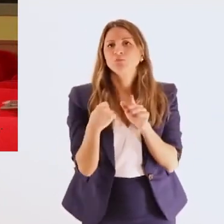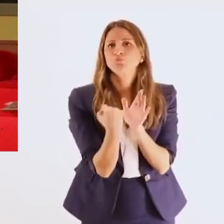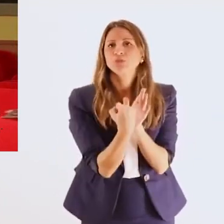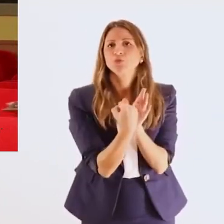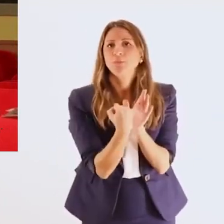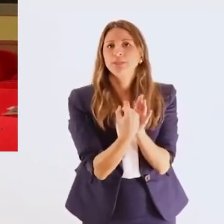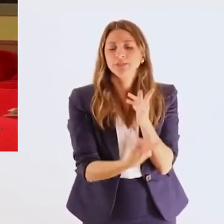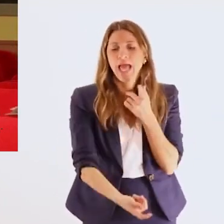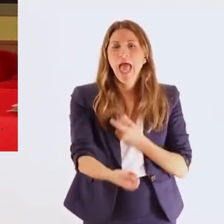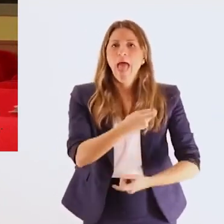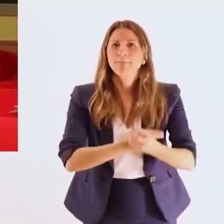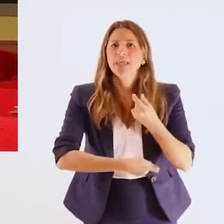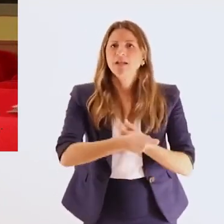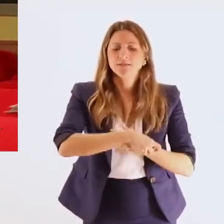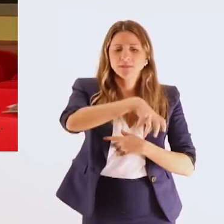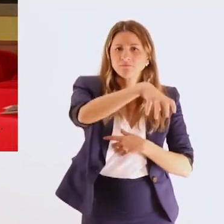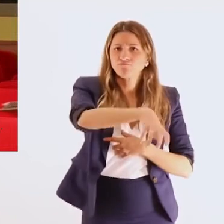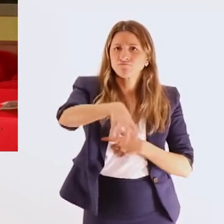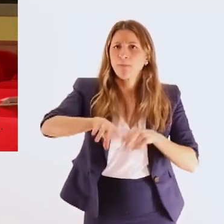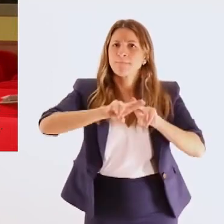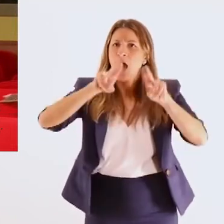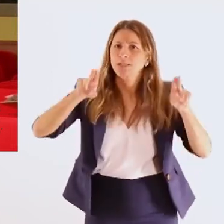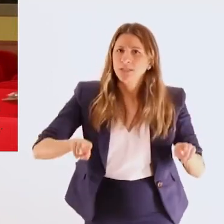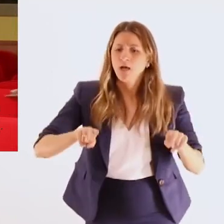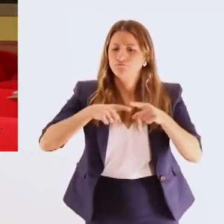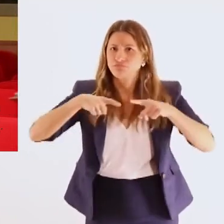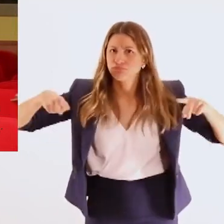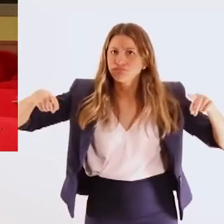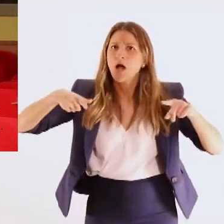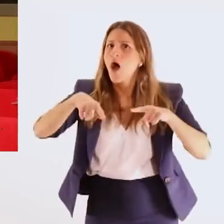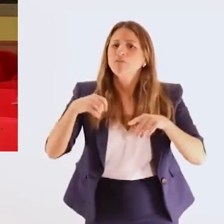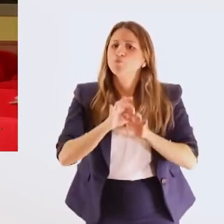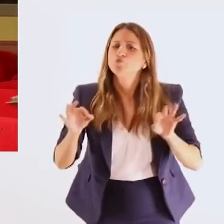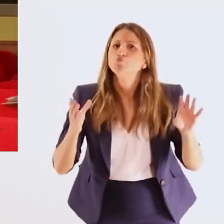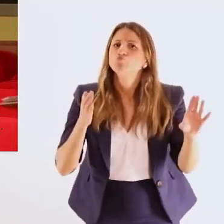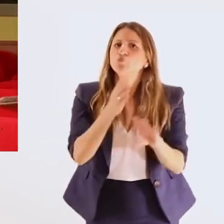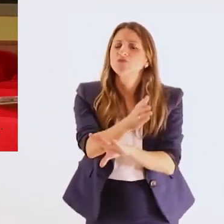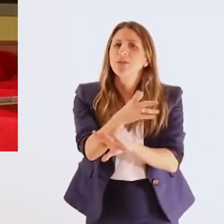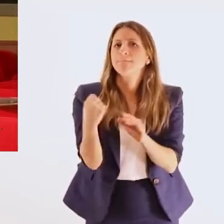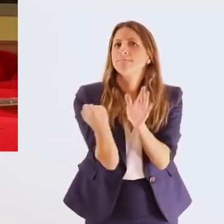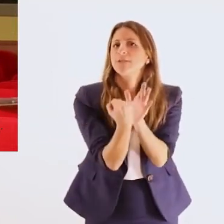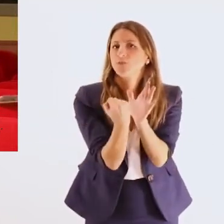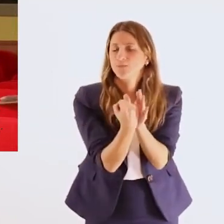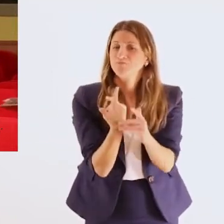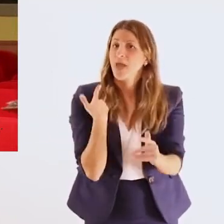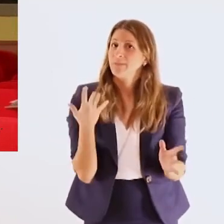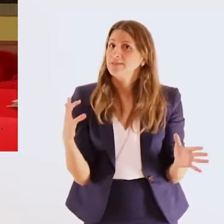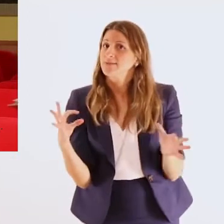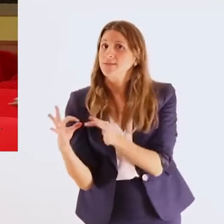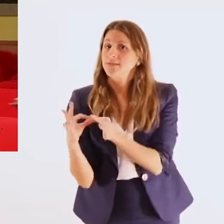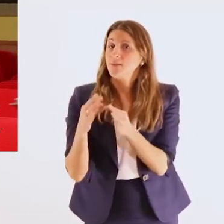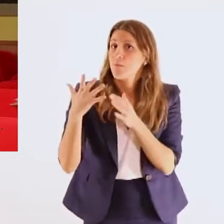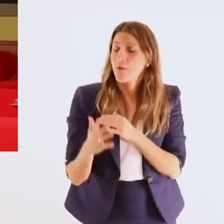πρότυπο ΕΛΟΤ 1439 Είναι μια πολύ σημαντική πρωτοβουλία που